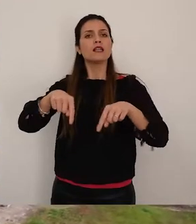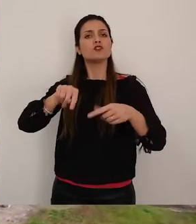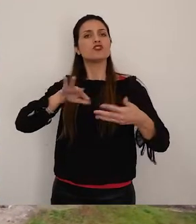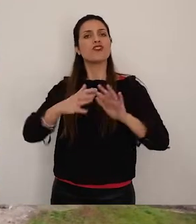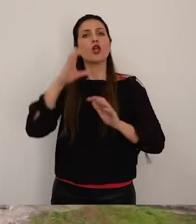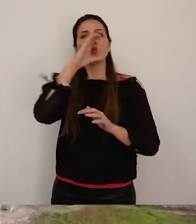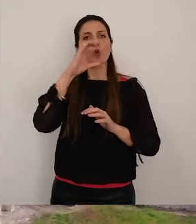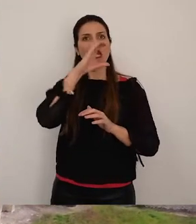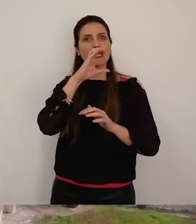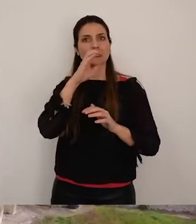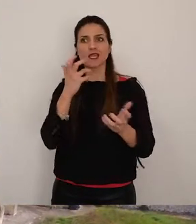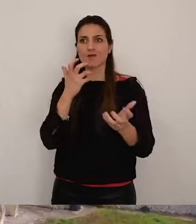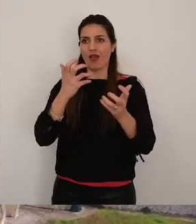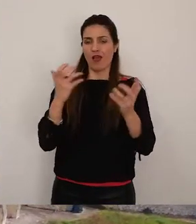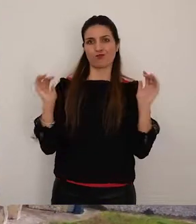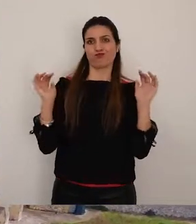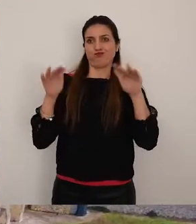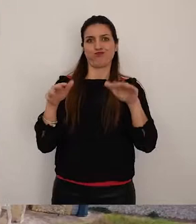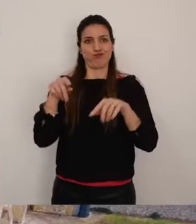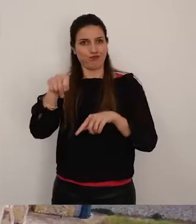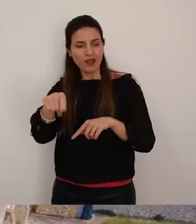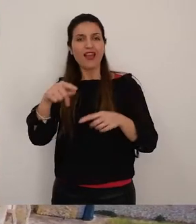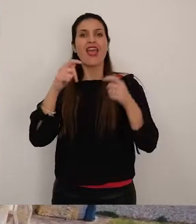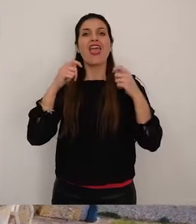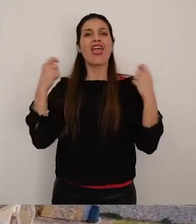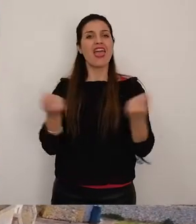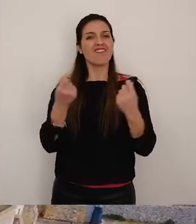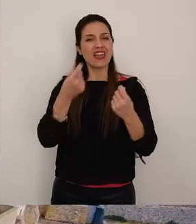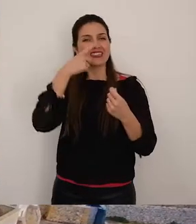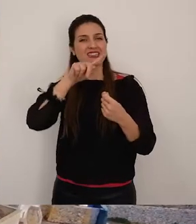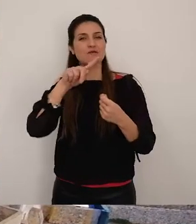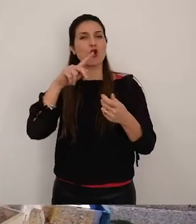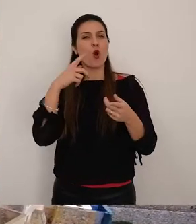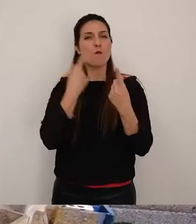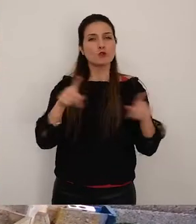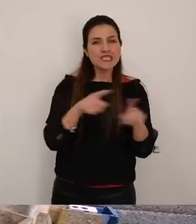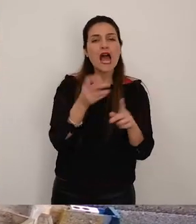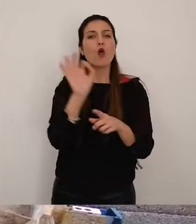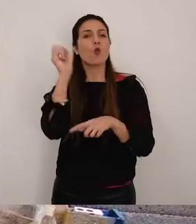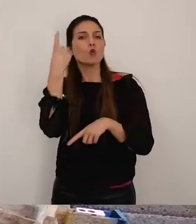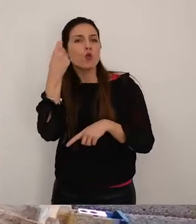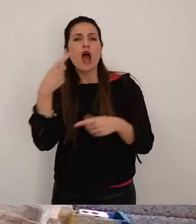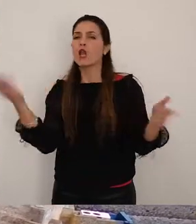turistica di cannule non chiede splendida location per eventi musicali e culturali di ogni genere